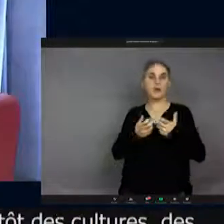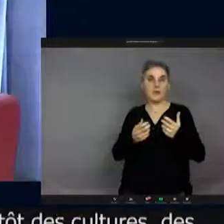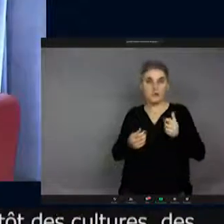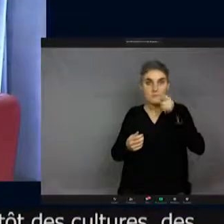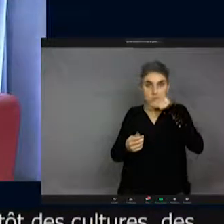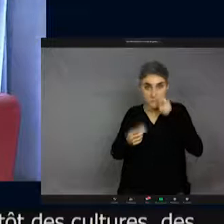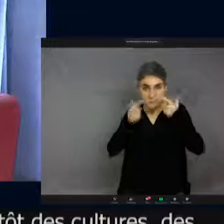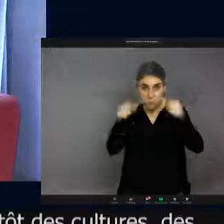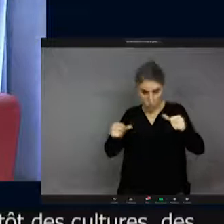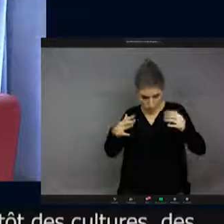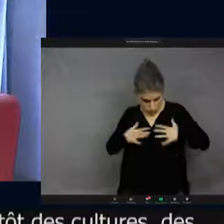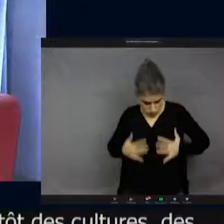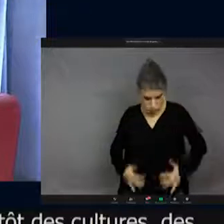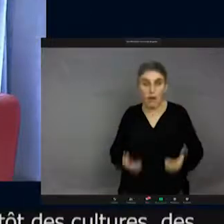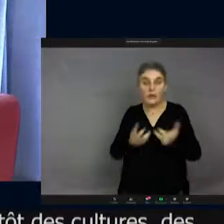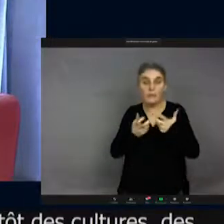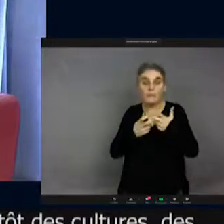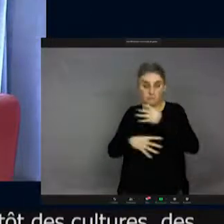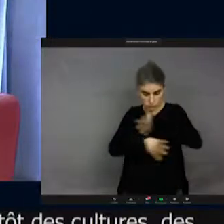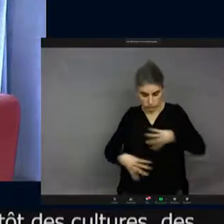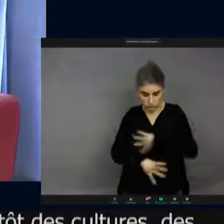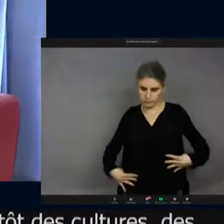plutôt dans le génome.